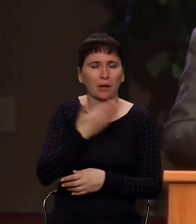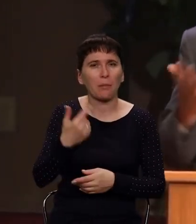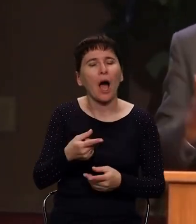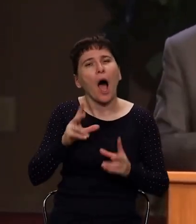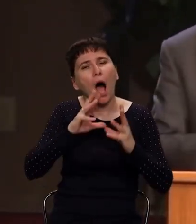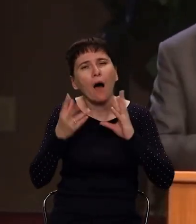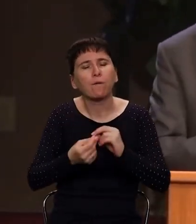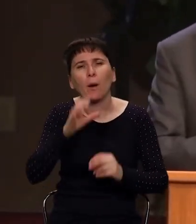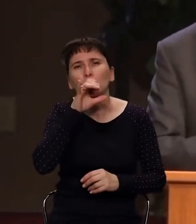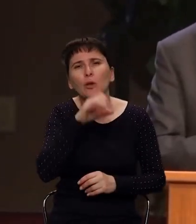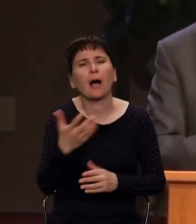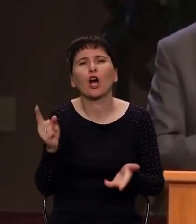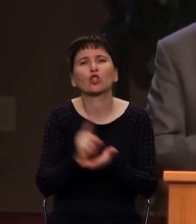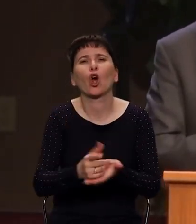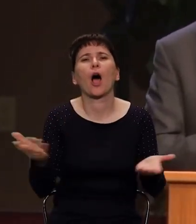предназначение собаки какое?